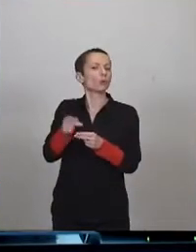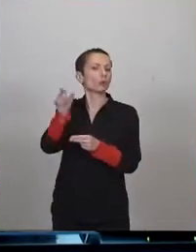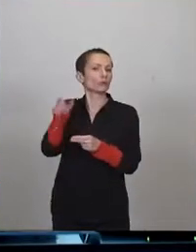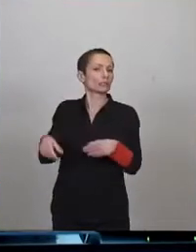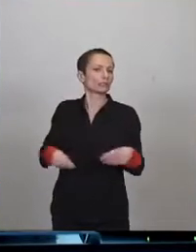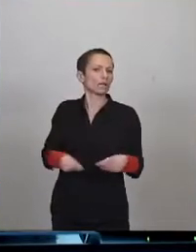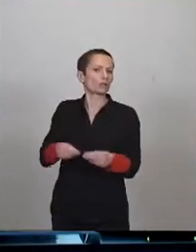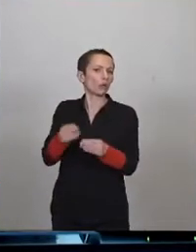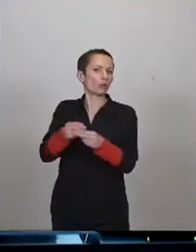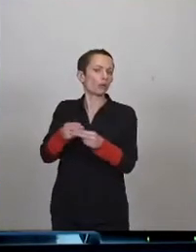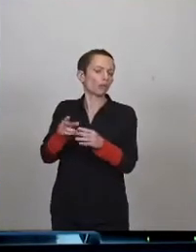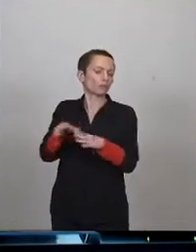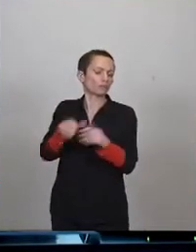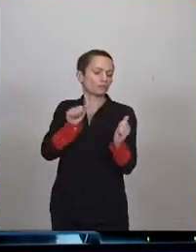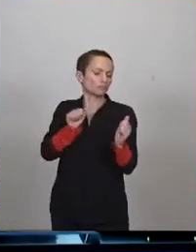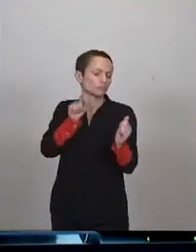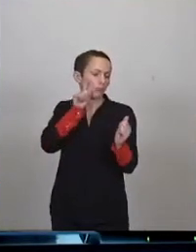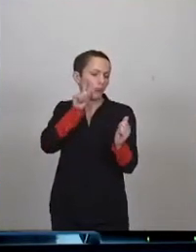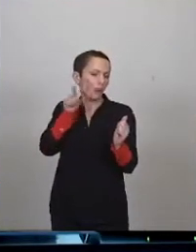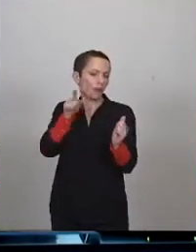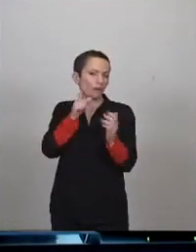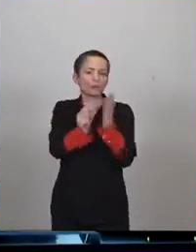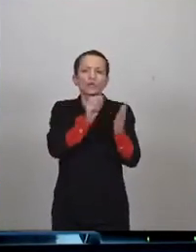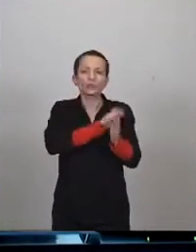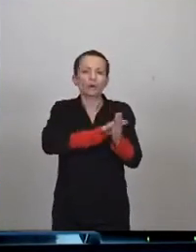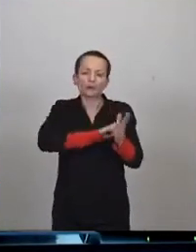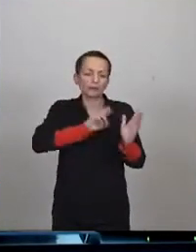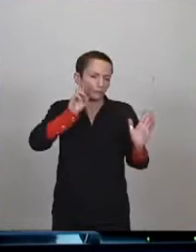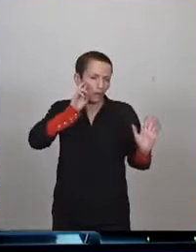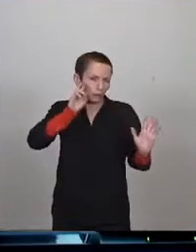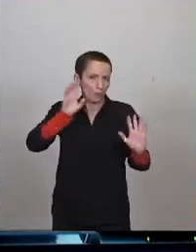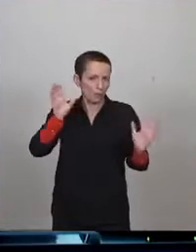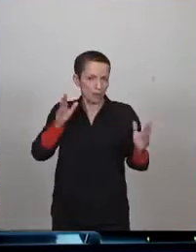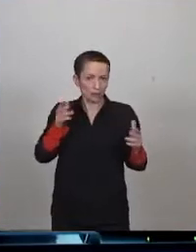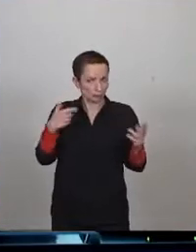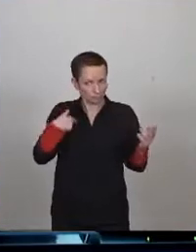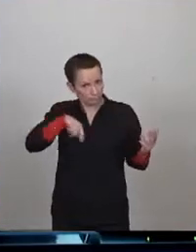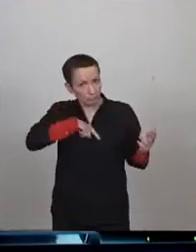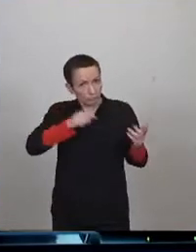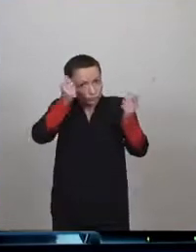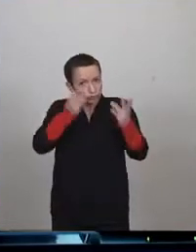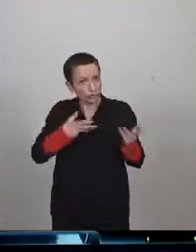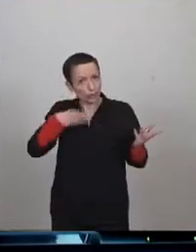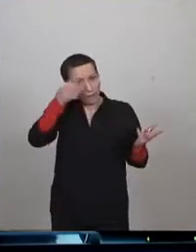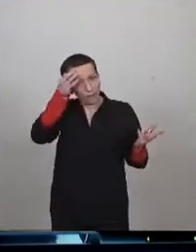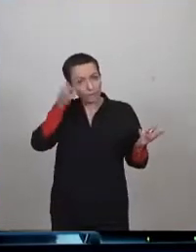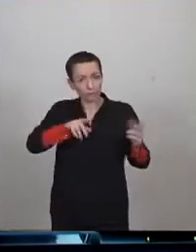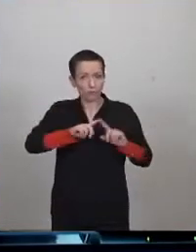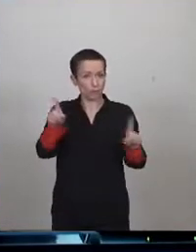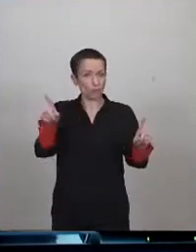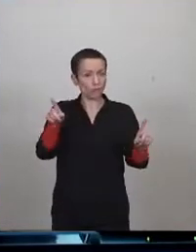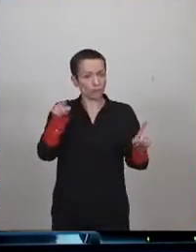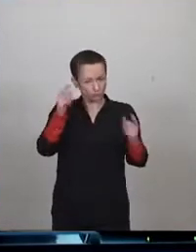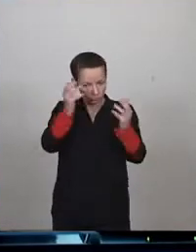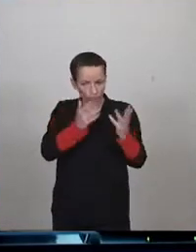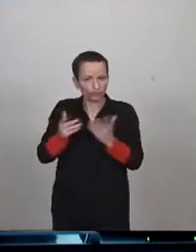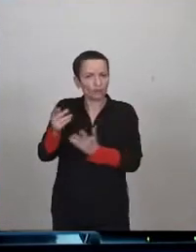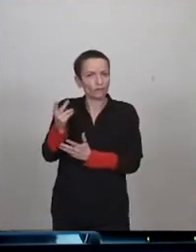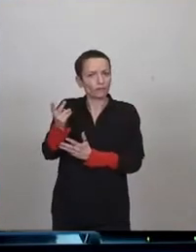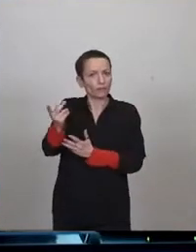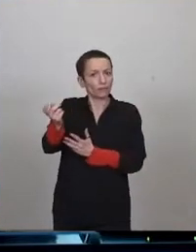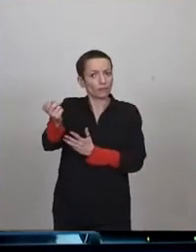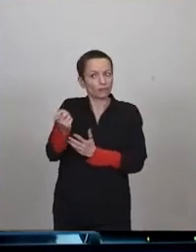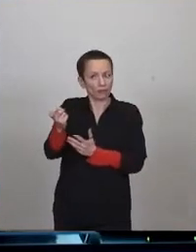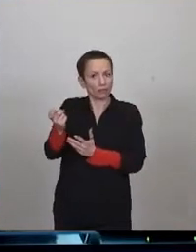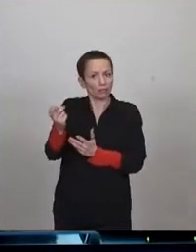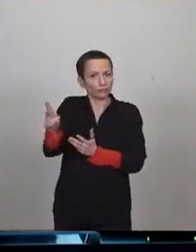'il est parti à la retraite et il avait bien raison, mais nous n'avons pas inventé ces chiffres.'était vraiment se proposer